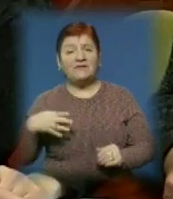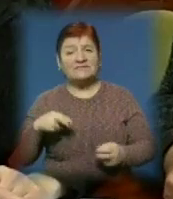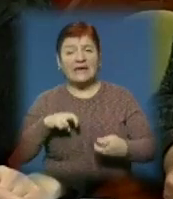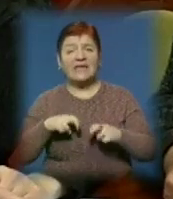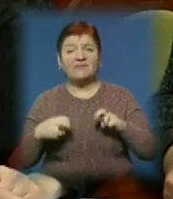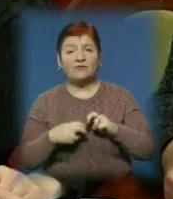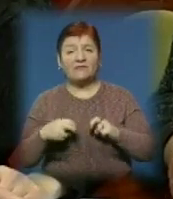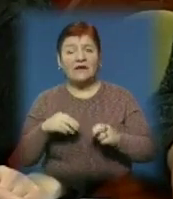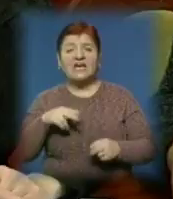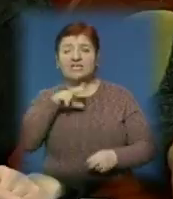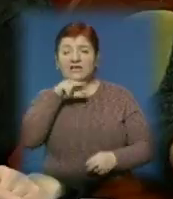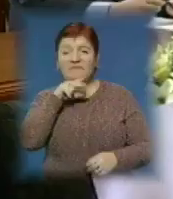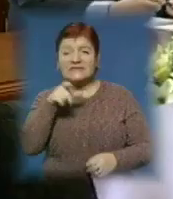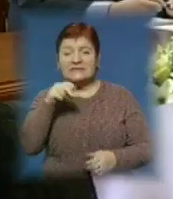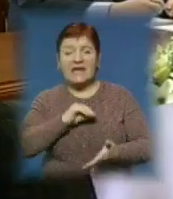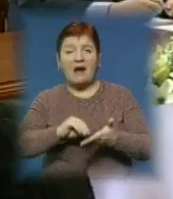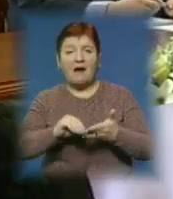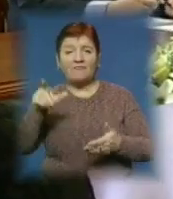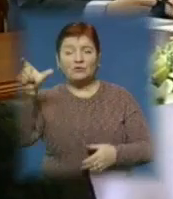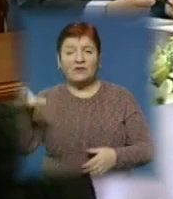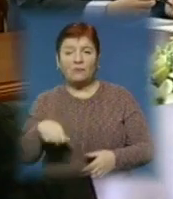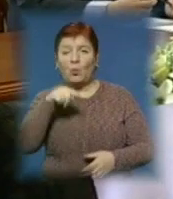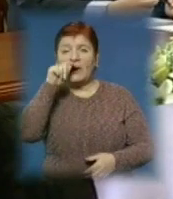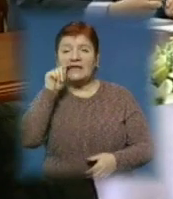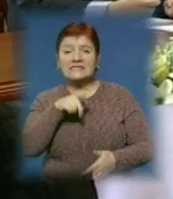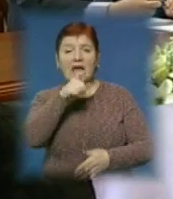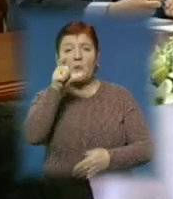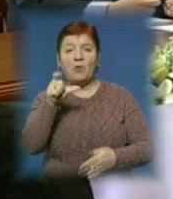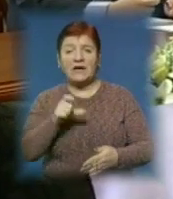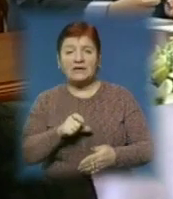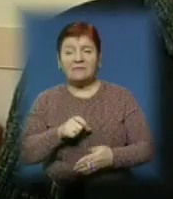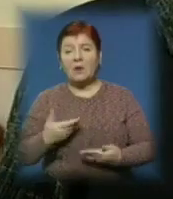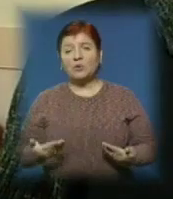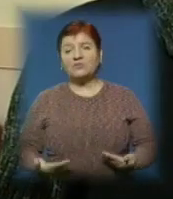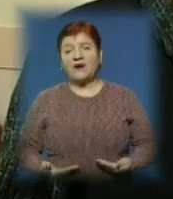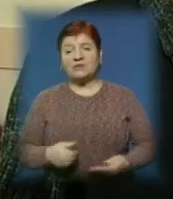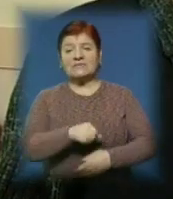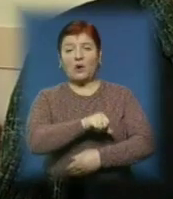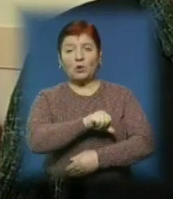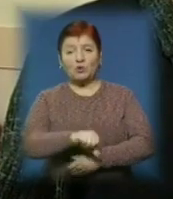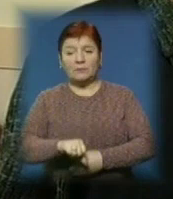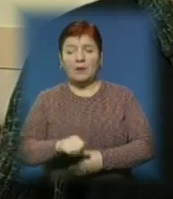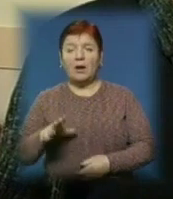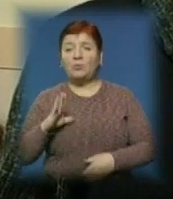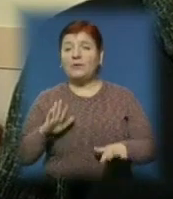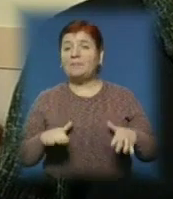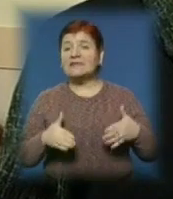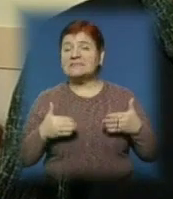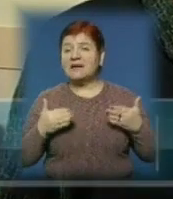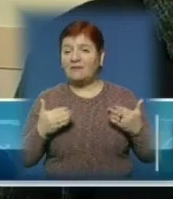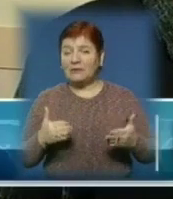івано-франківських, чернівецьких авторів, а також українських поетів, які проживають за кордоном. Буде представлена широко творчість